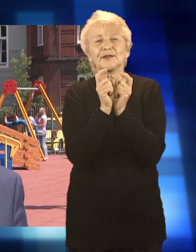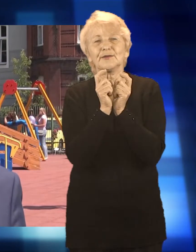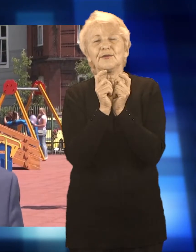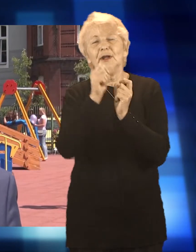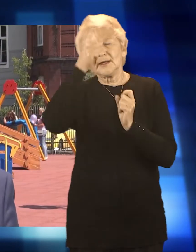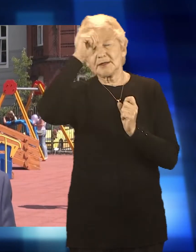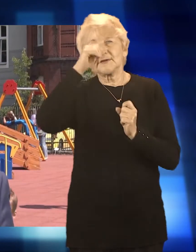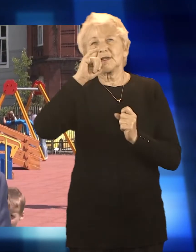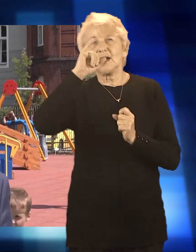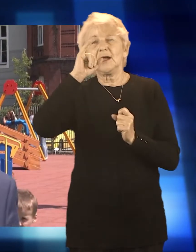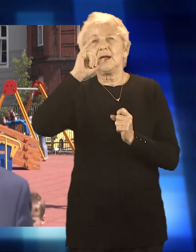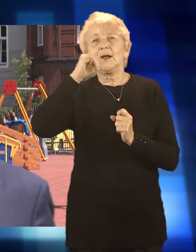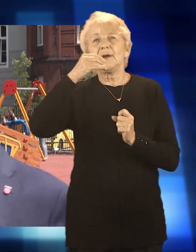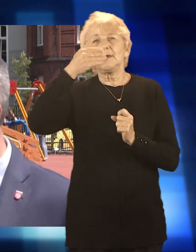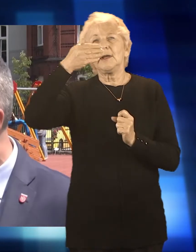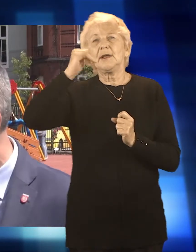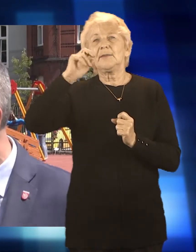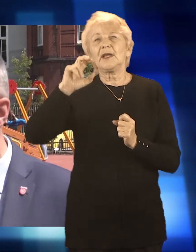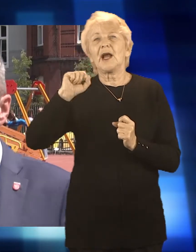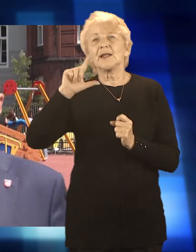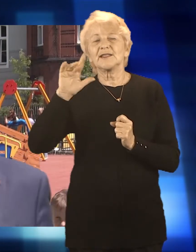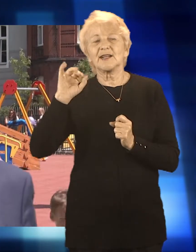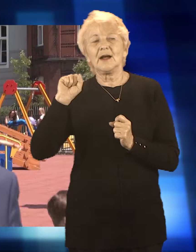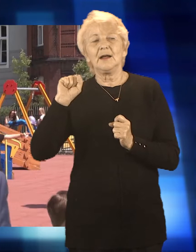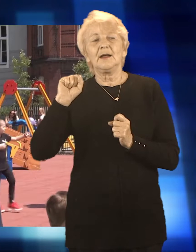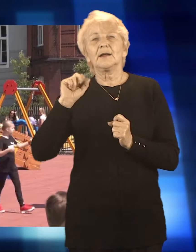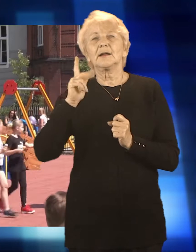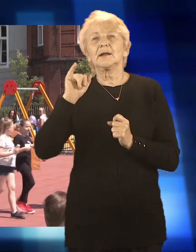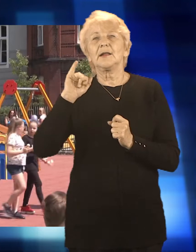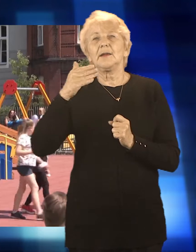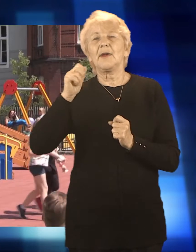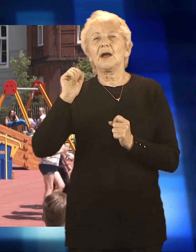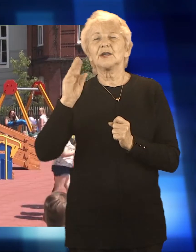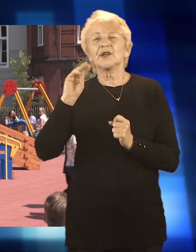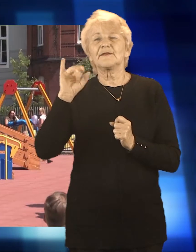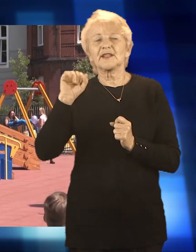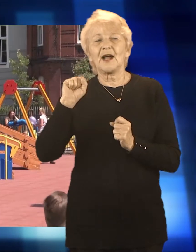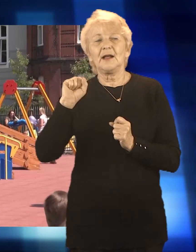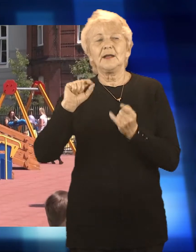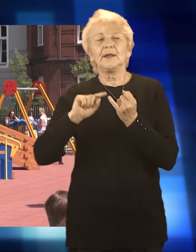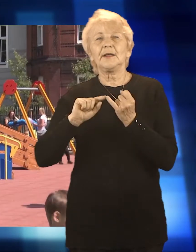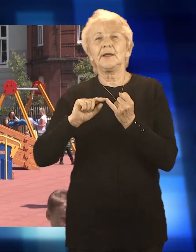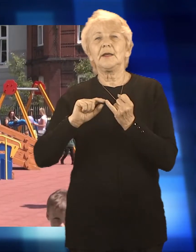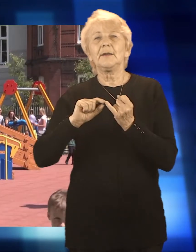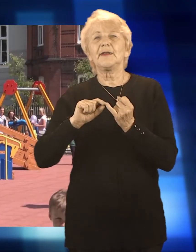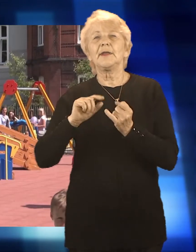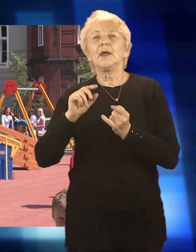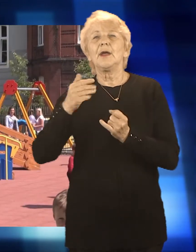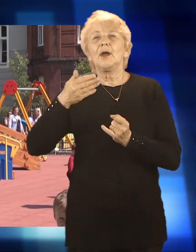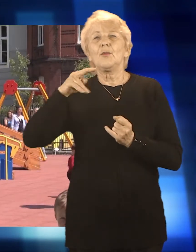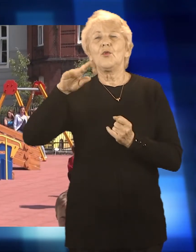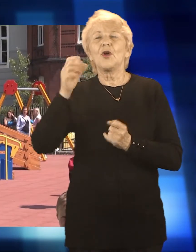Jegierska-Michalska, obecna tutaj pani Ewa Klimaszewska i pani Joanna Mucha oraz